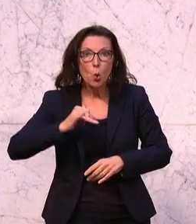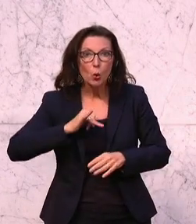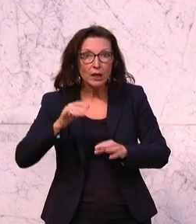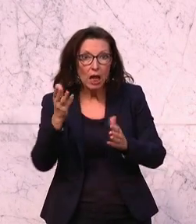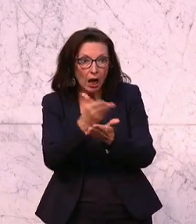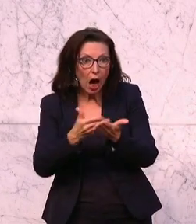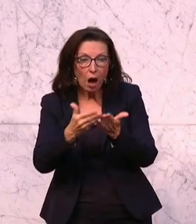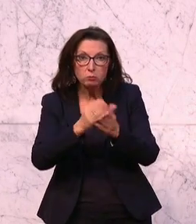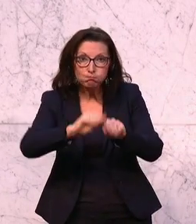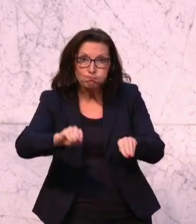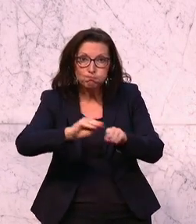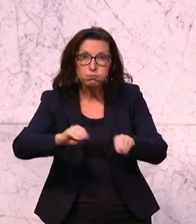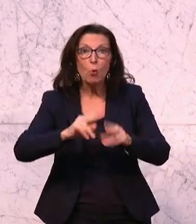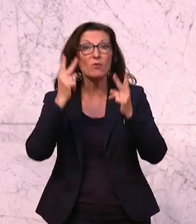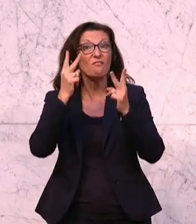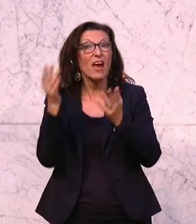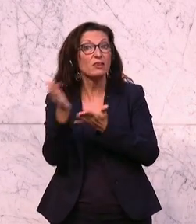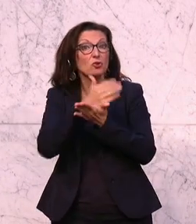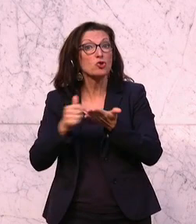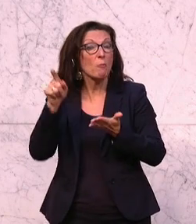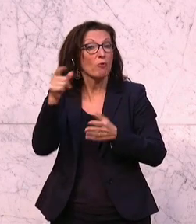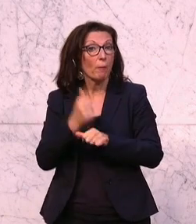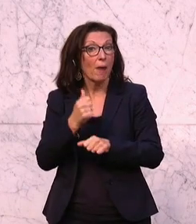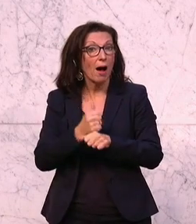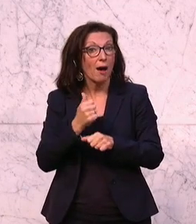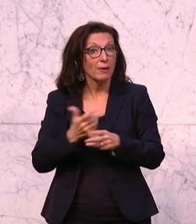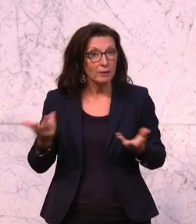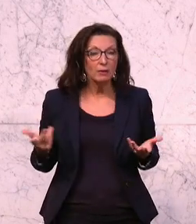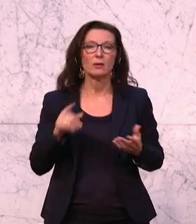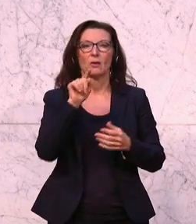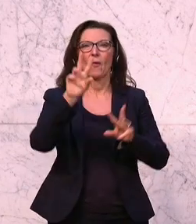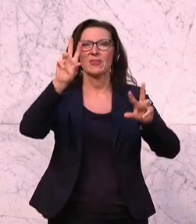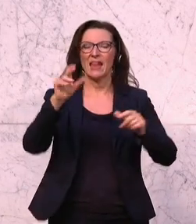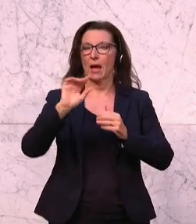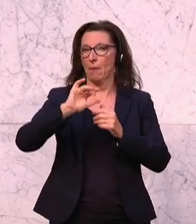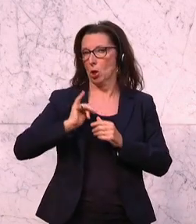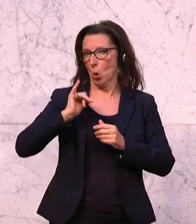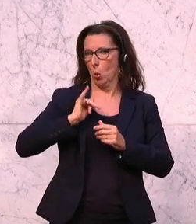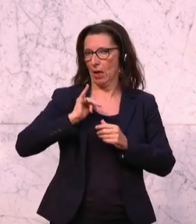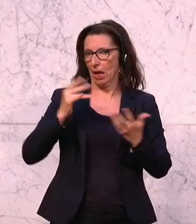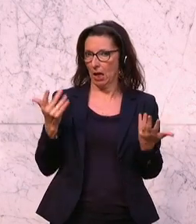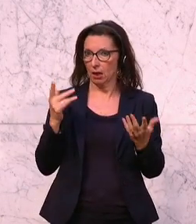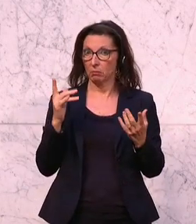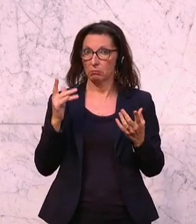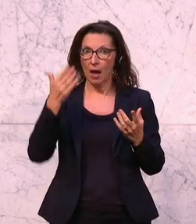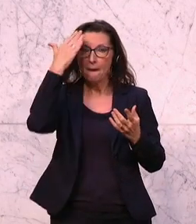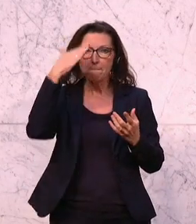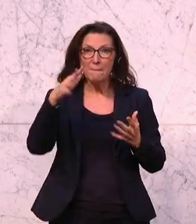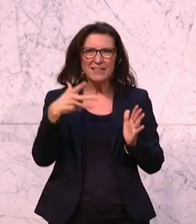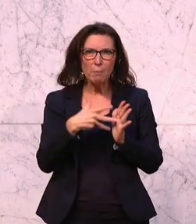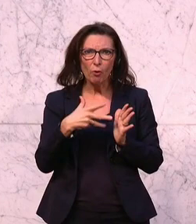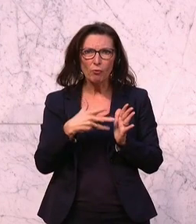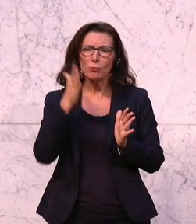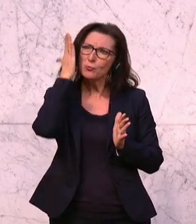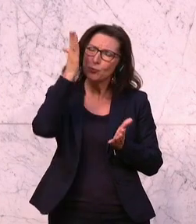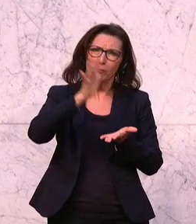Und wenn ich bei Jugendausbildung bin, dann bin ich bei einem wesentlichen Punkt, auch jetzt beim Budget. Wir stellen die Meisterprüfung kostenlos. Und wir haben